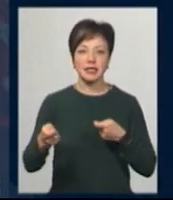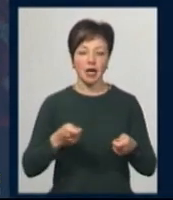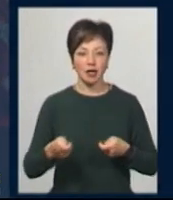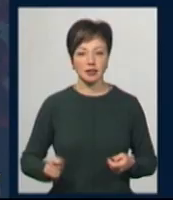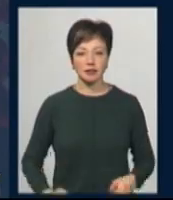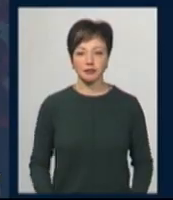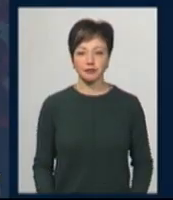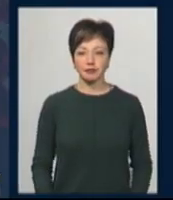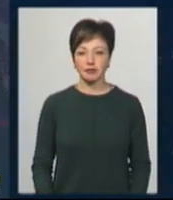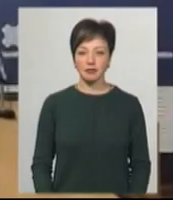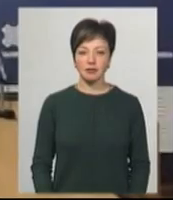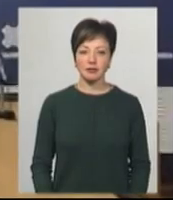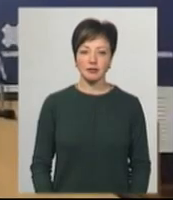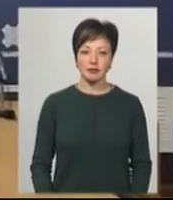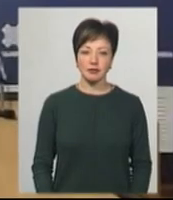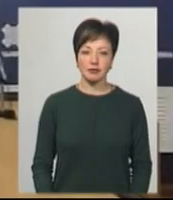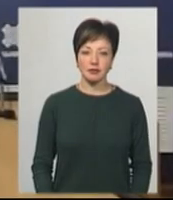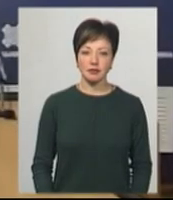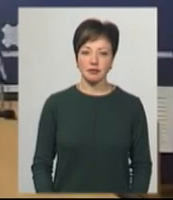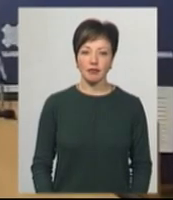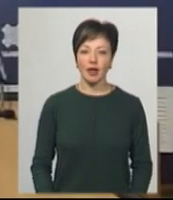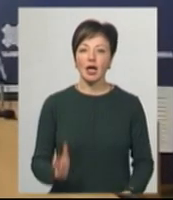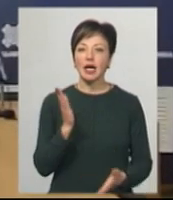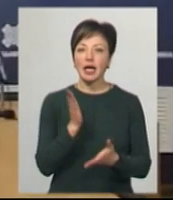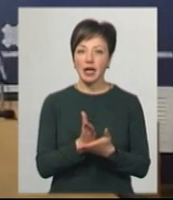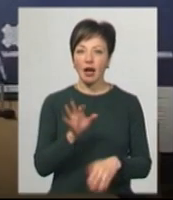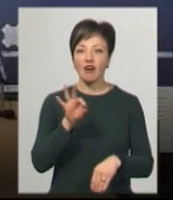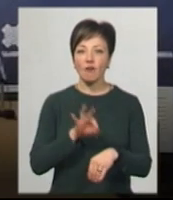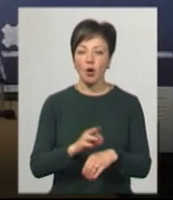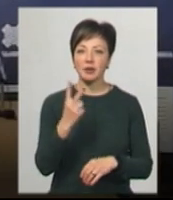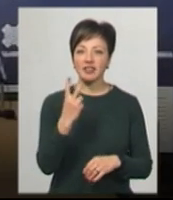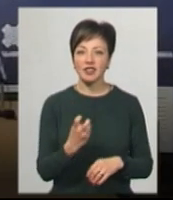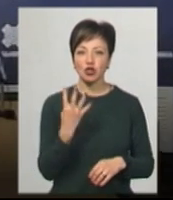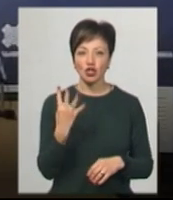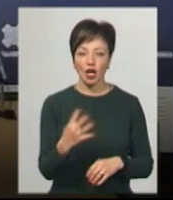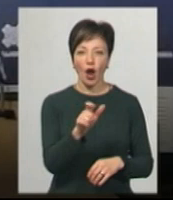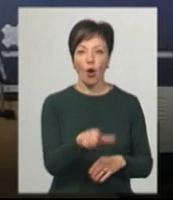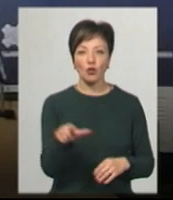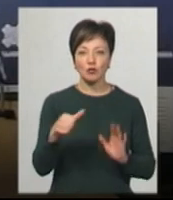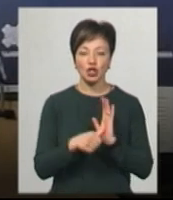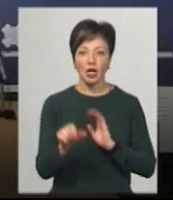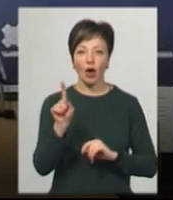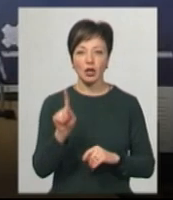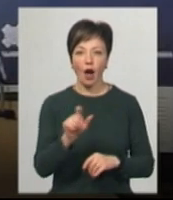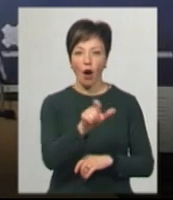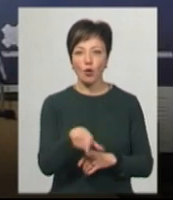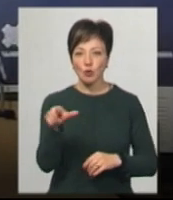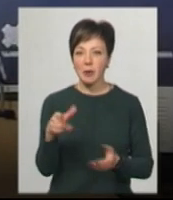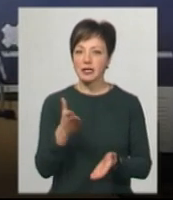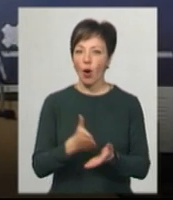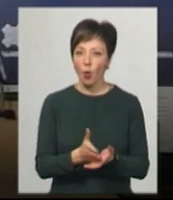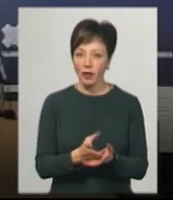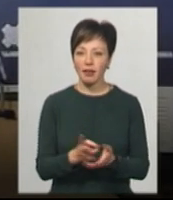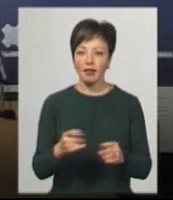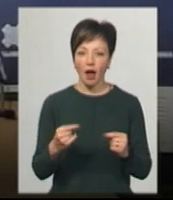Оксана Ситницька. Є хворими 204 особи, 61 особа знаходиться